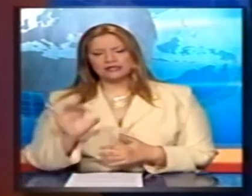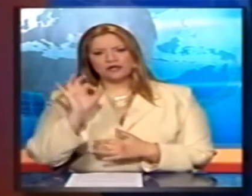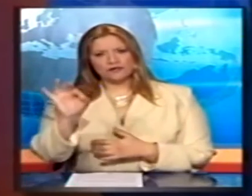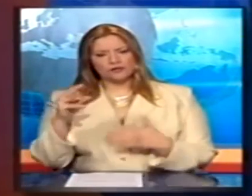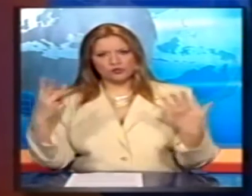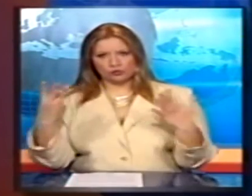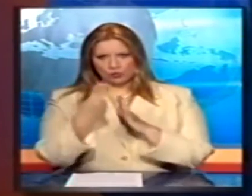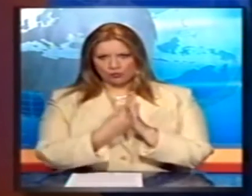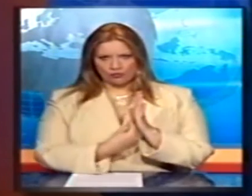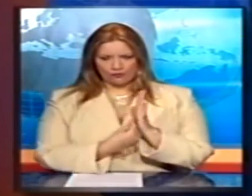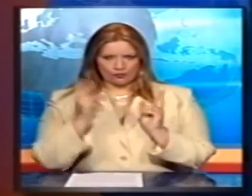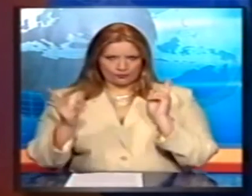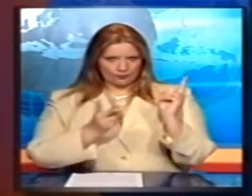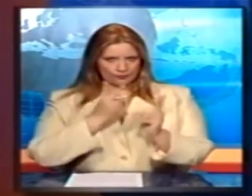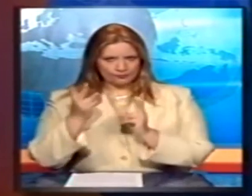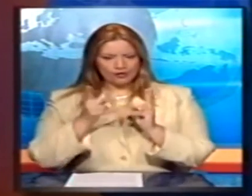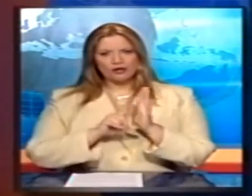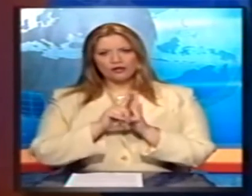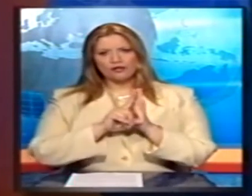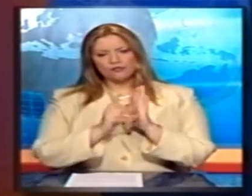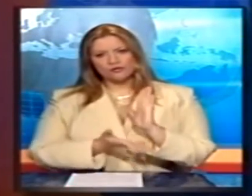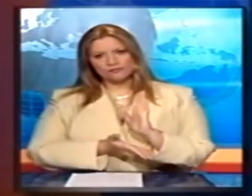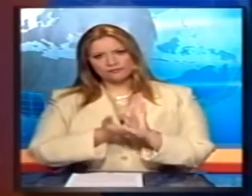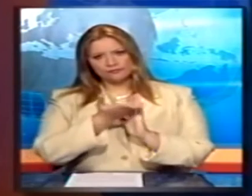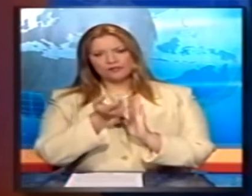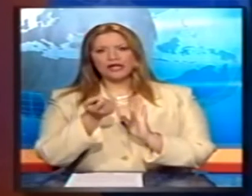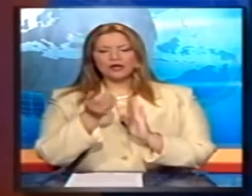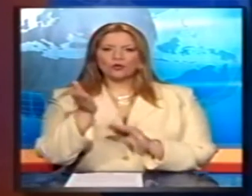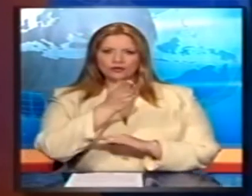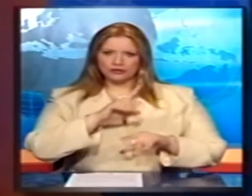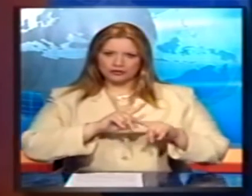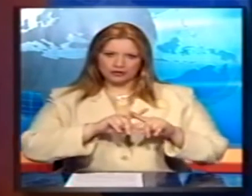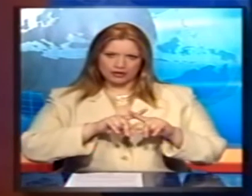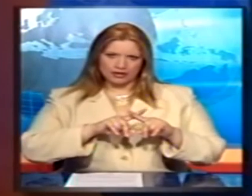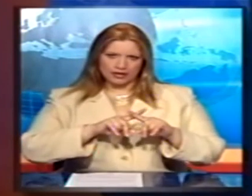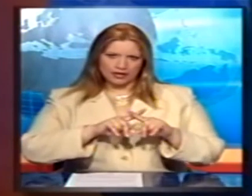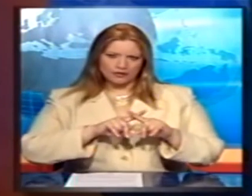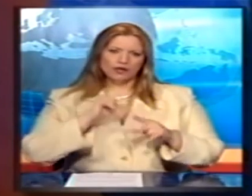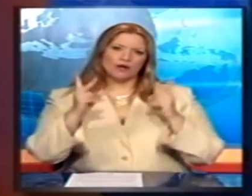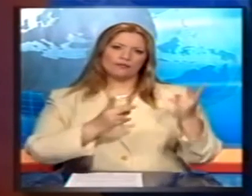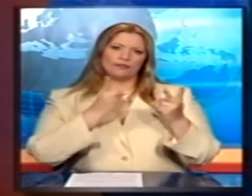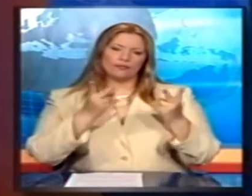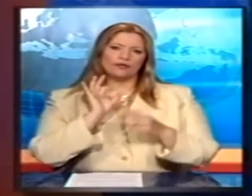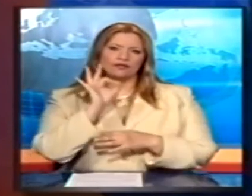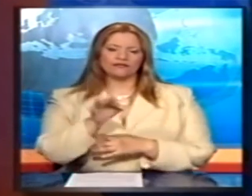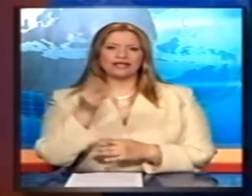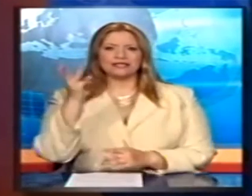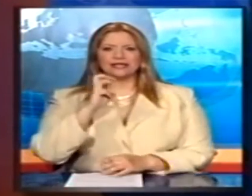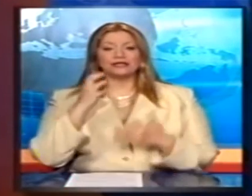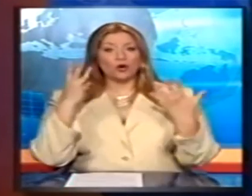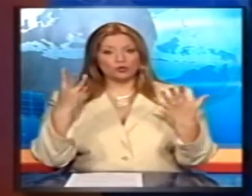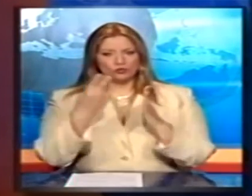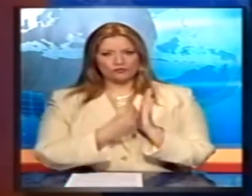ημέρα και τα 8 μποφόρ ενώ η θερμοκρασία ανεβαίνει λίγο στη δυτική Ελλάδα όπου η μέγιστη τιμή της θα πλησιάσει στους 38